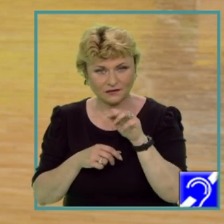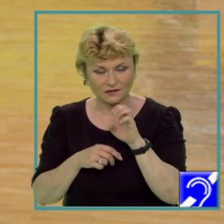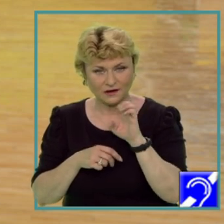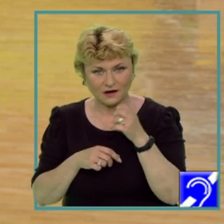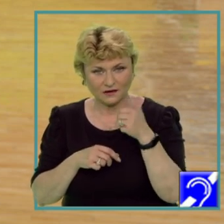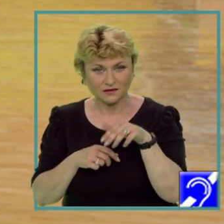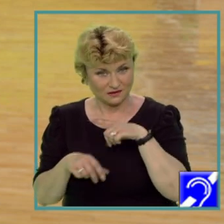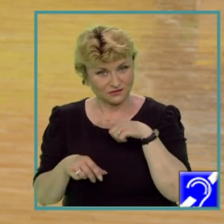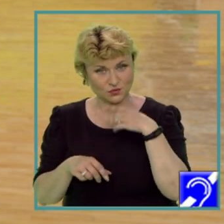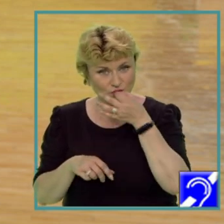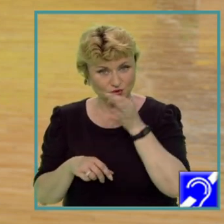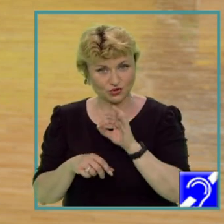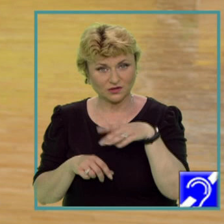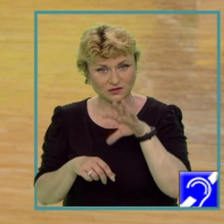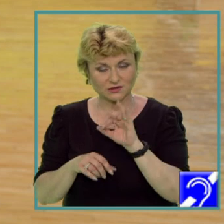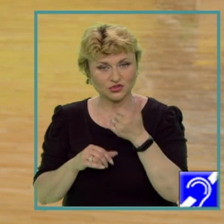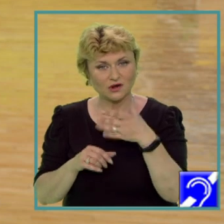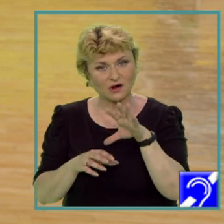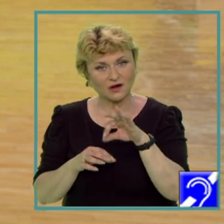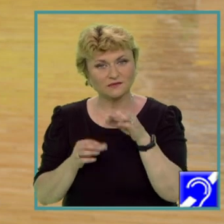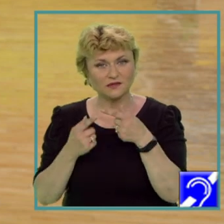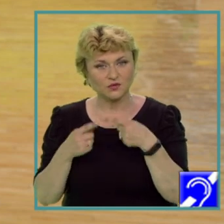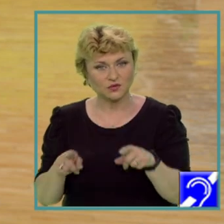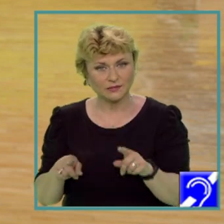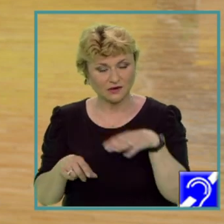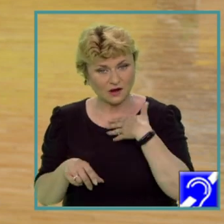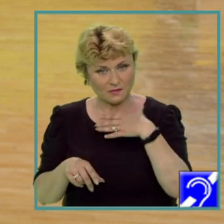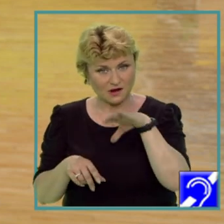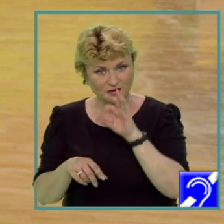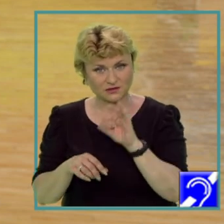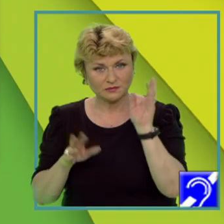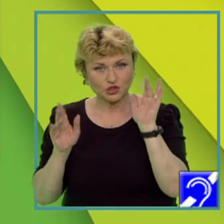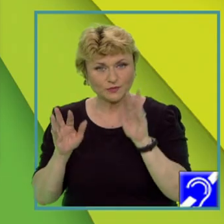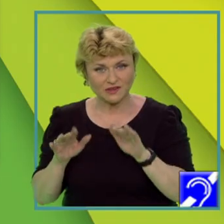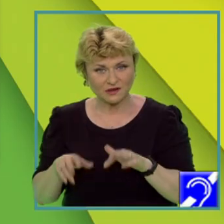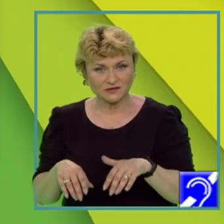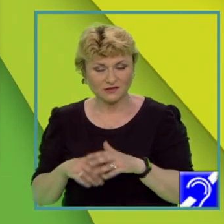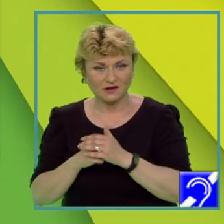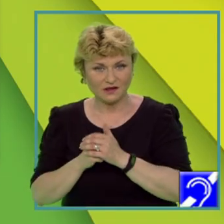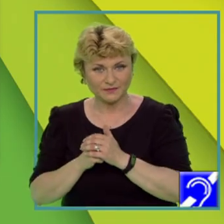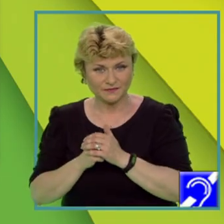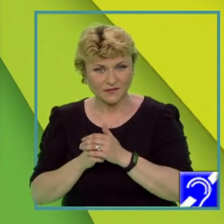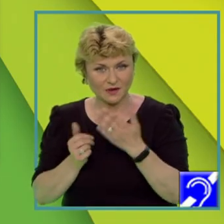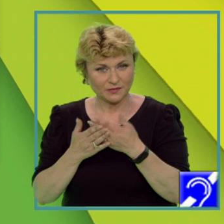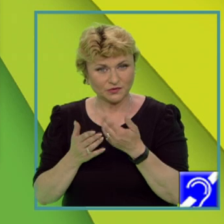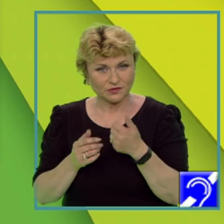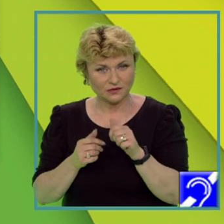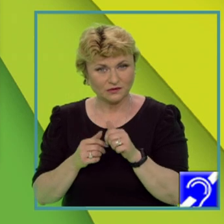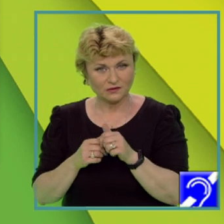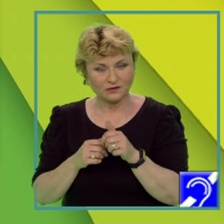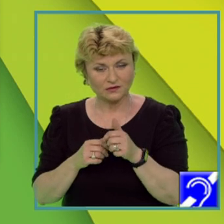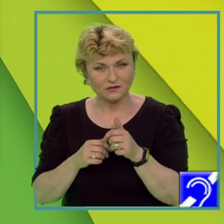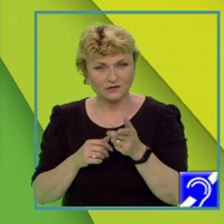ușor de găsit și alte deosebiri. Am ales precipitațiile, întrucât în climatul